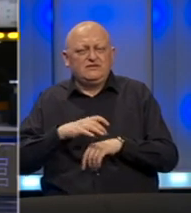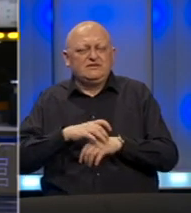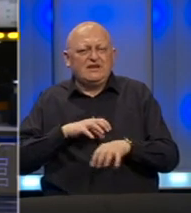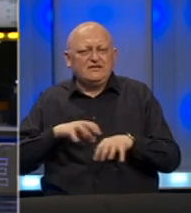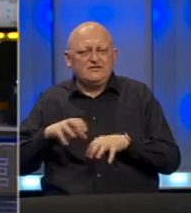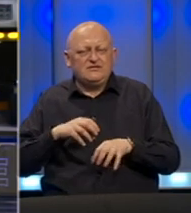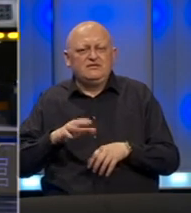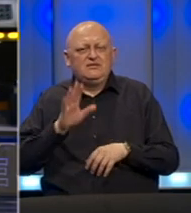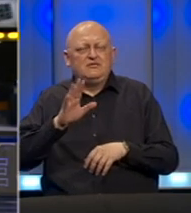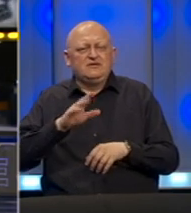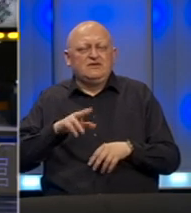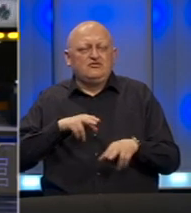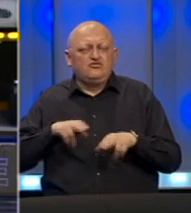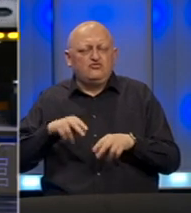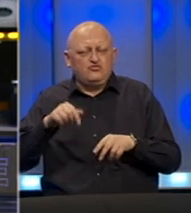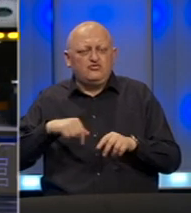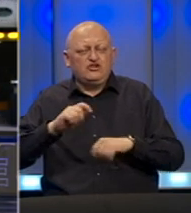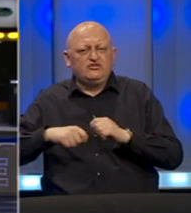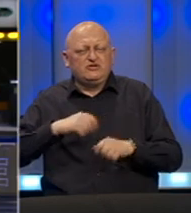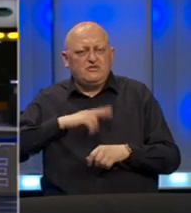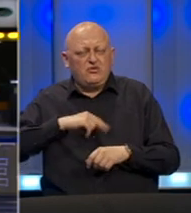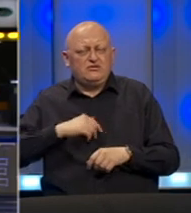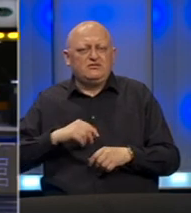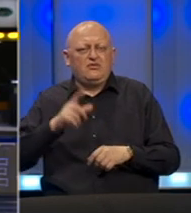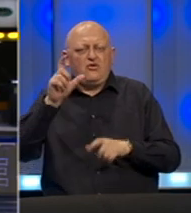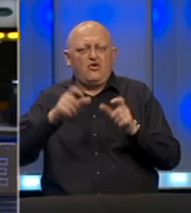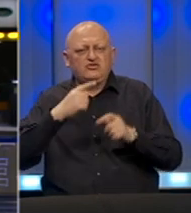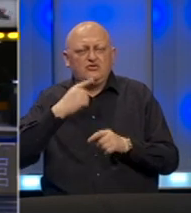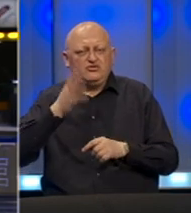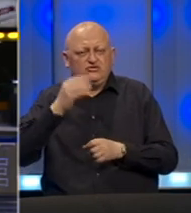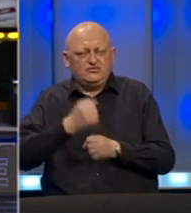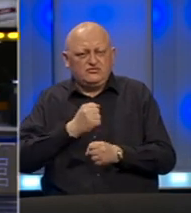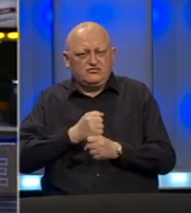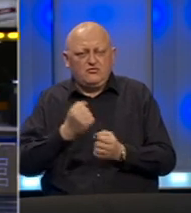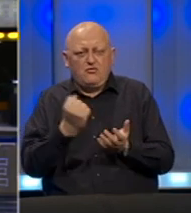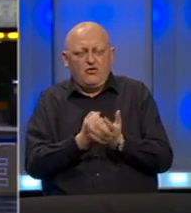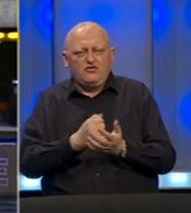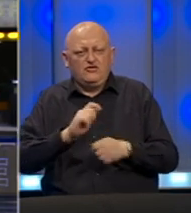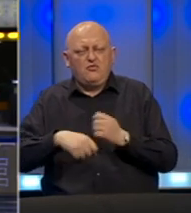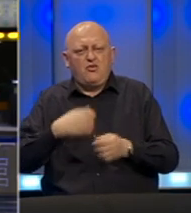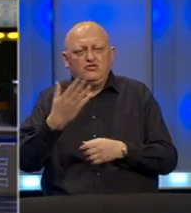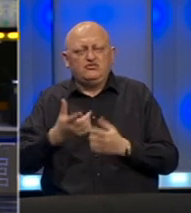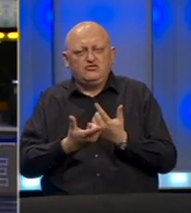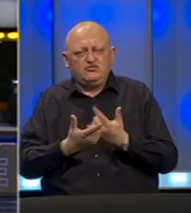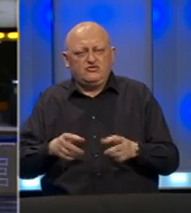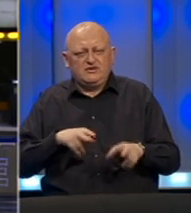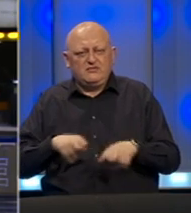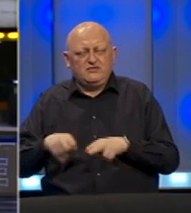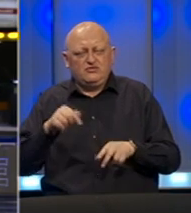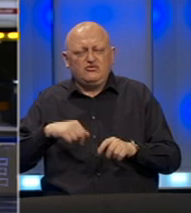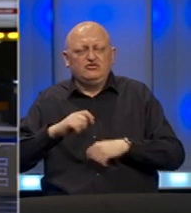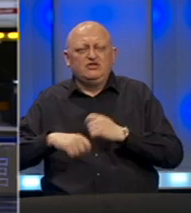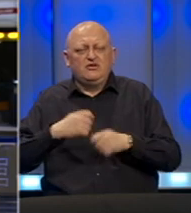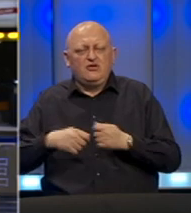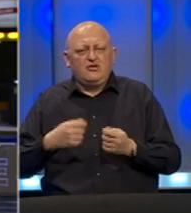radnici, pripadnici Ministarstva unutrašnjih poslova, osobe koje moraju na posao uz potvrdu poslodavca ili dozvolu Ministarstva unutrašnjih